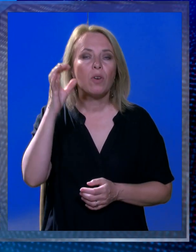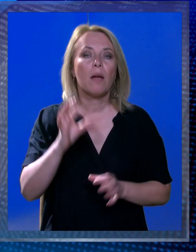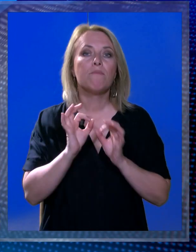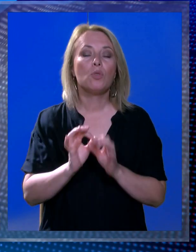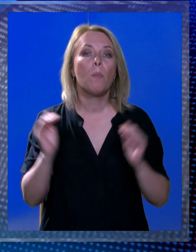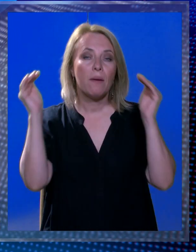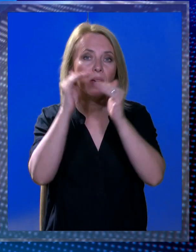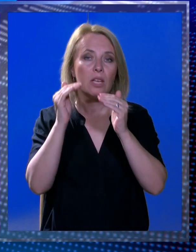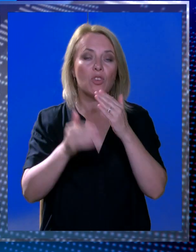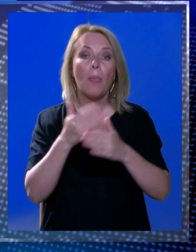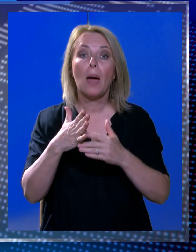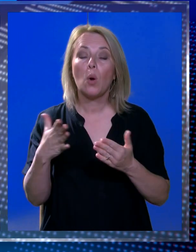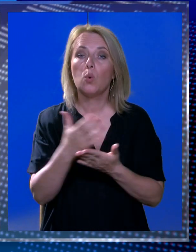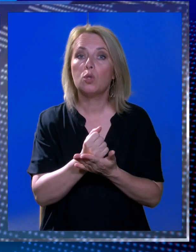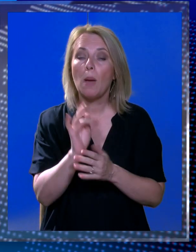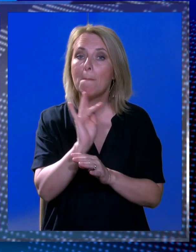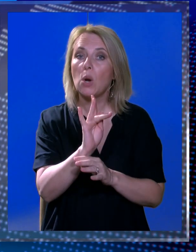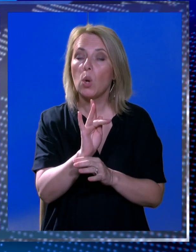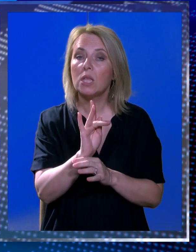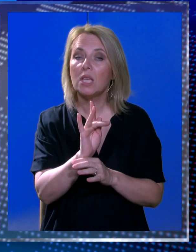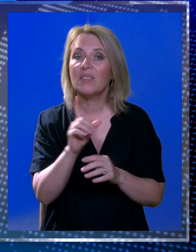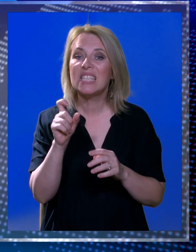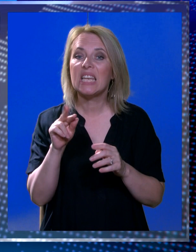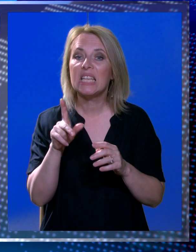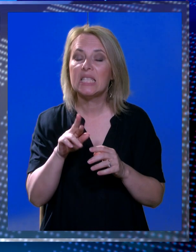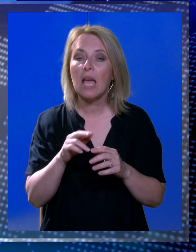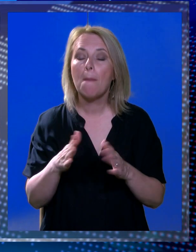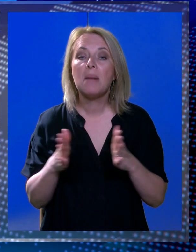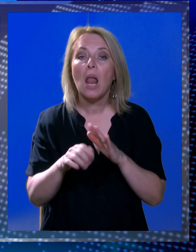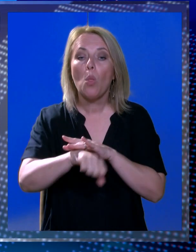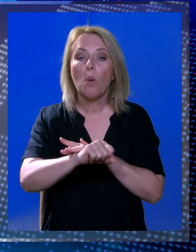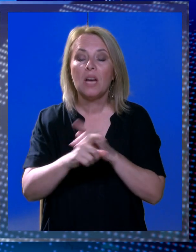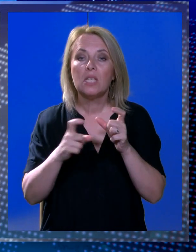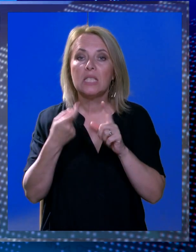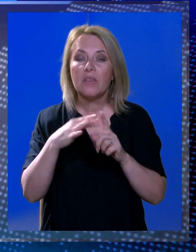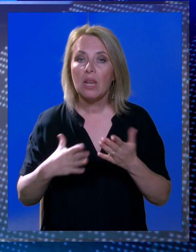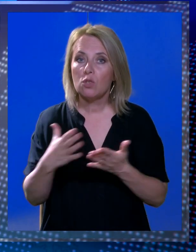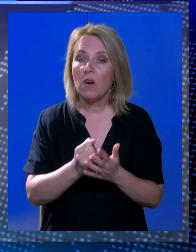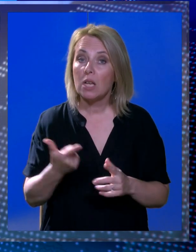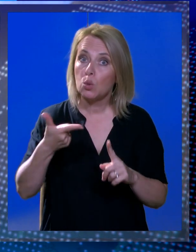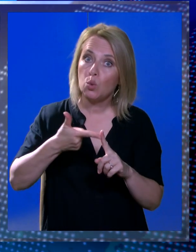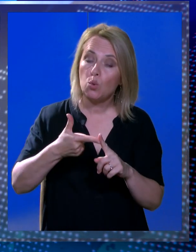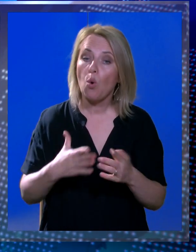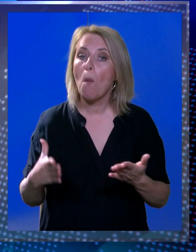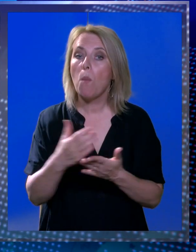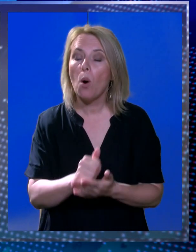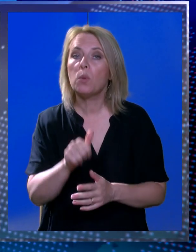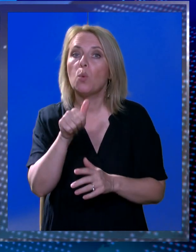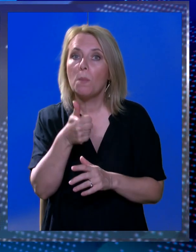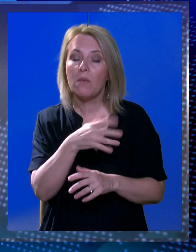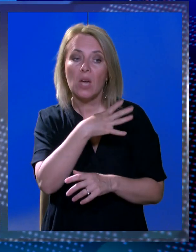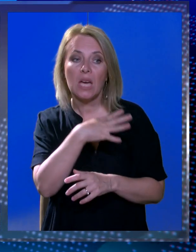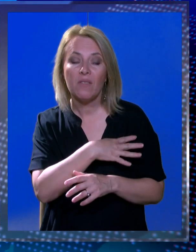Poštovani gledatelji dobra večer nakon uspjeha protiv Crnice malonogometaši Skvira ostvarili su i drugu pobjedu u prvoj